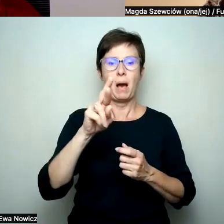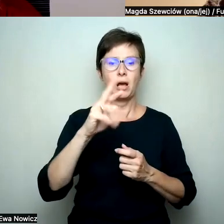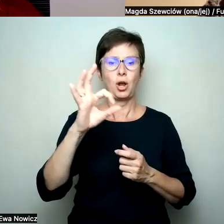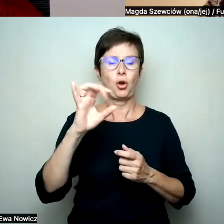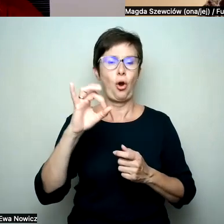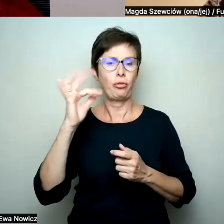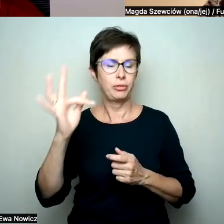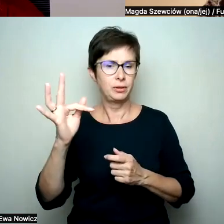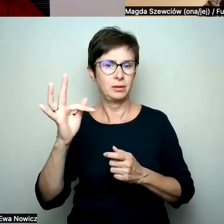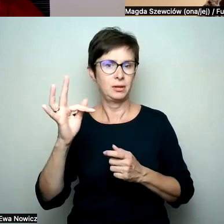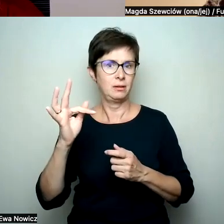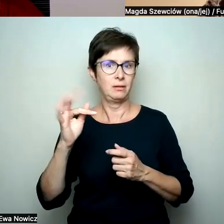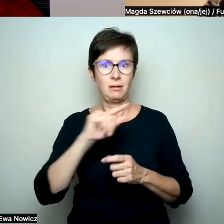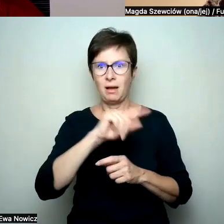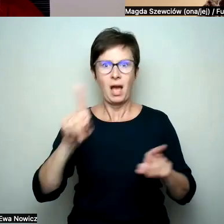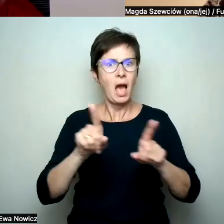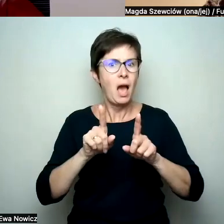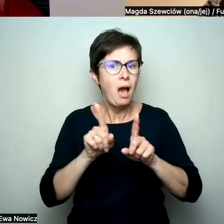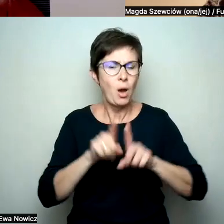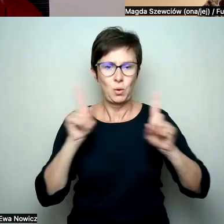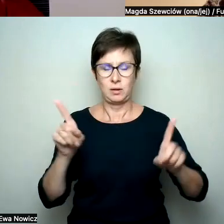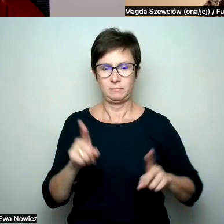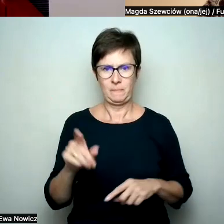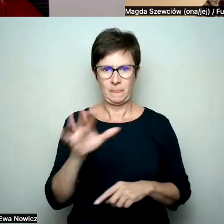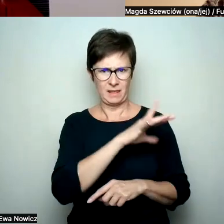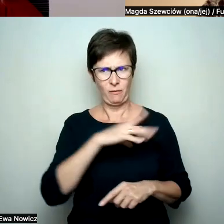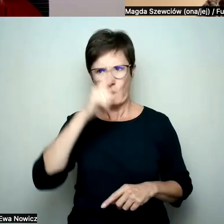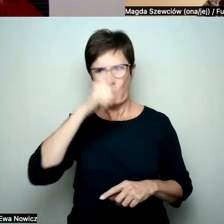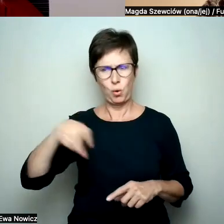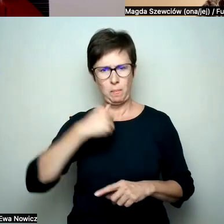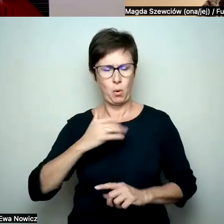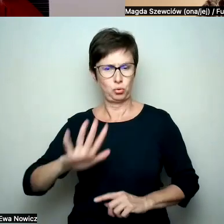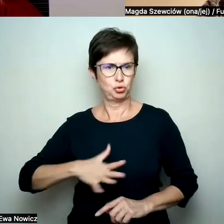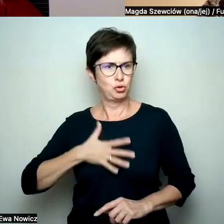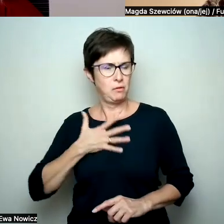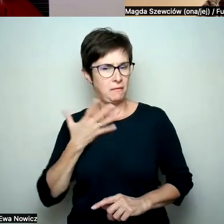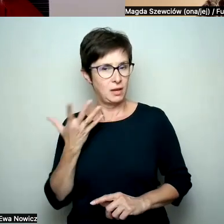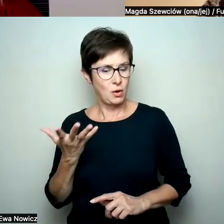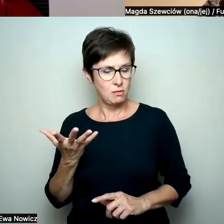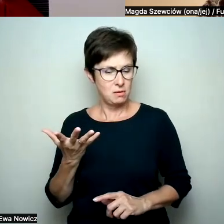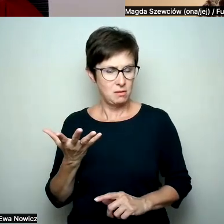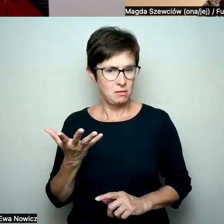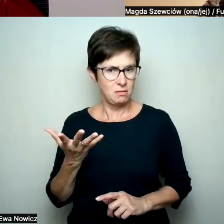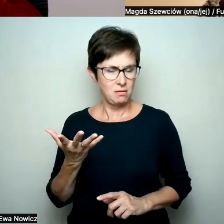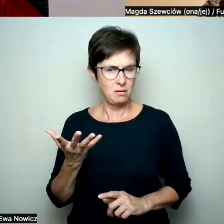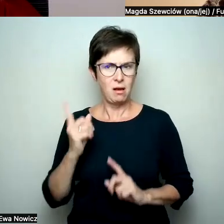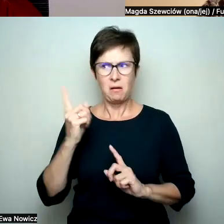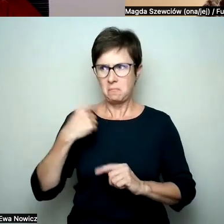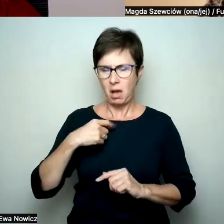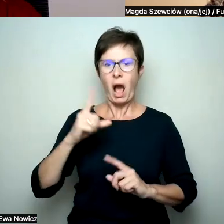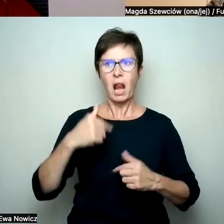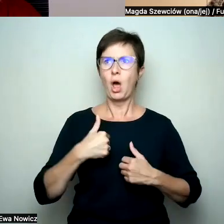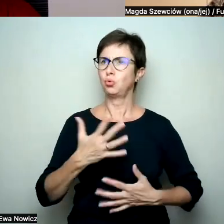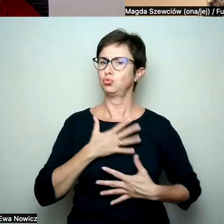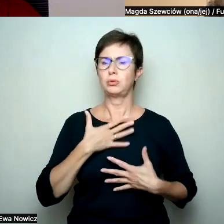wielu ludzi się dziwiło, ale mnie było bardzo dobrze z